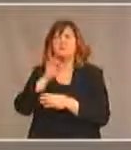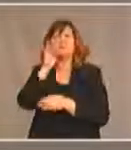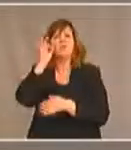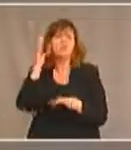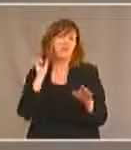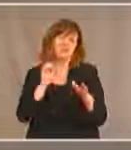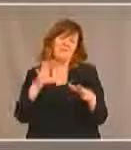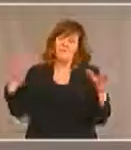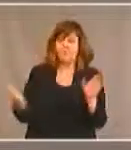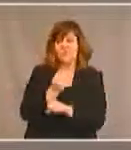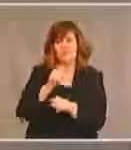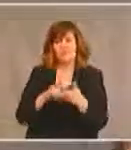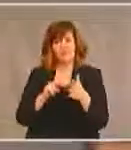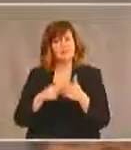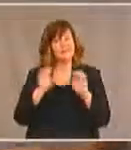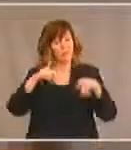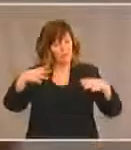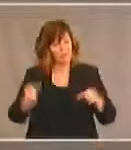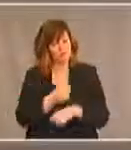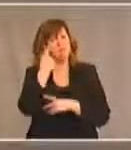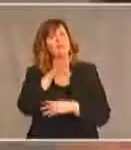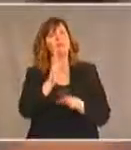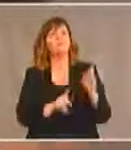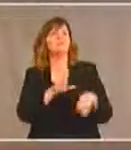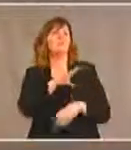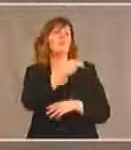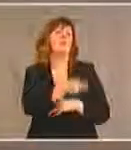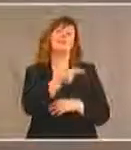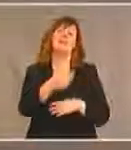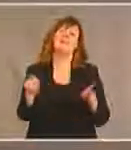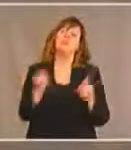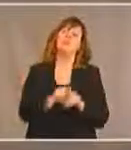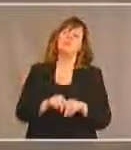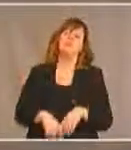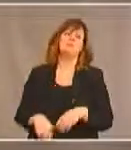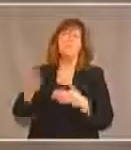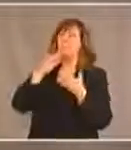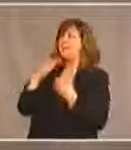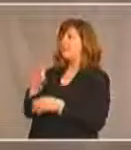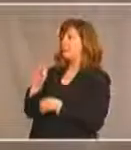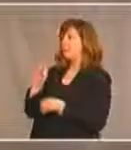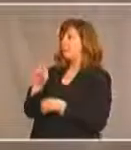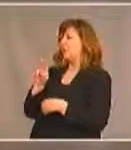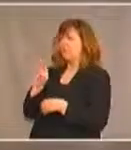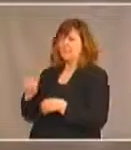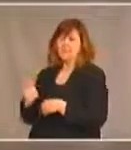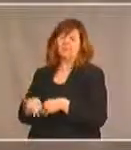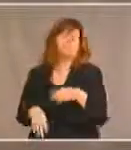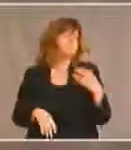nous avons réussi cela nous pouvons réussir pour les personnes ayant un handicap aussi merci Dorian ah voici une question